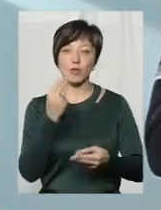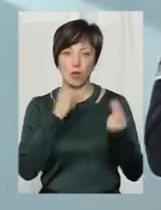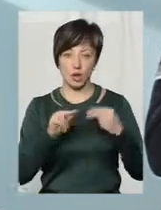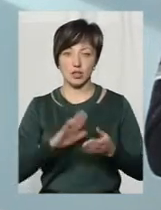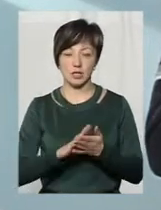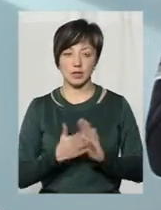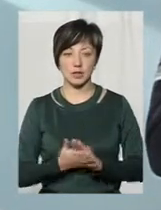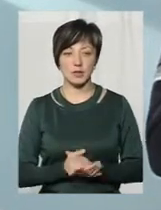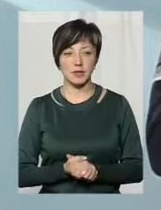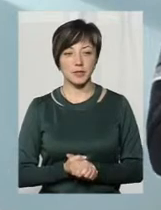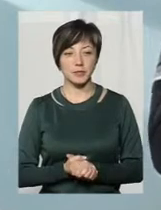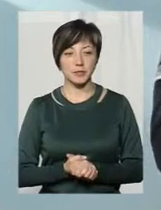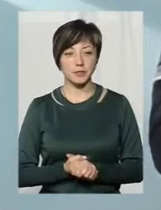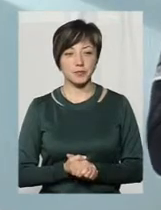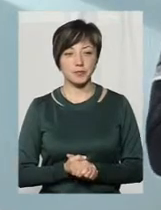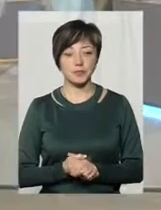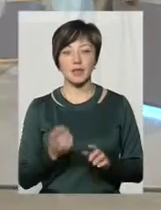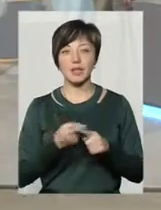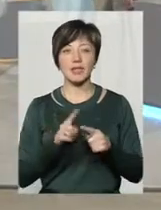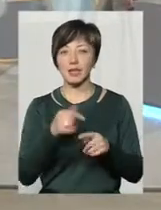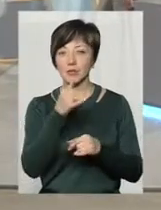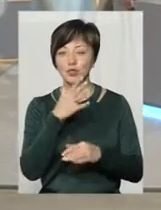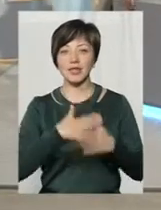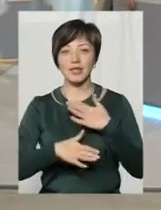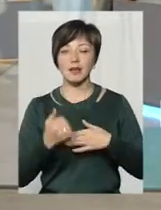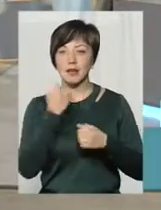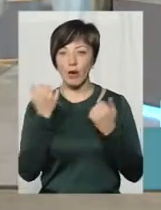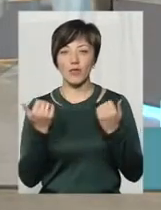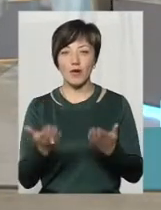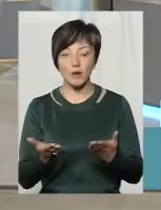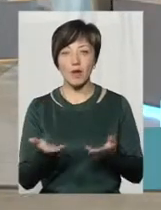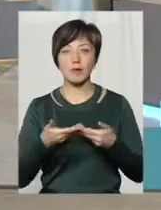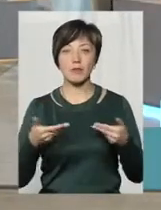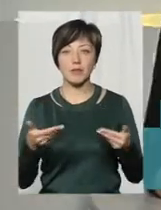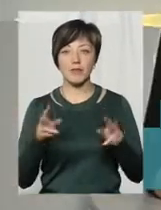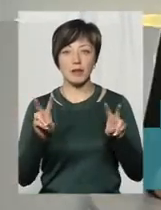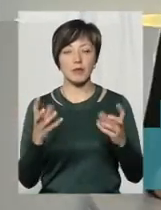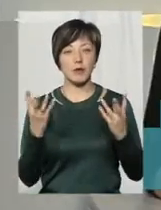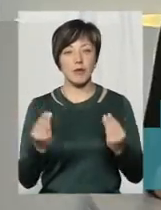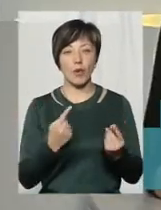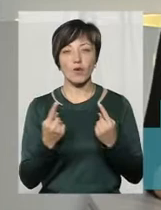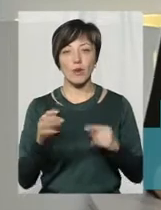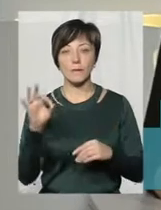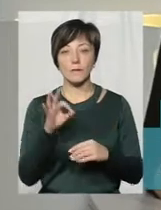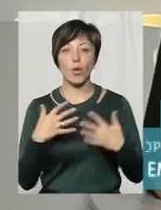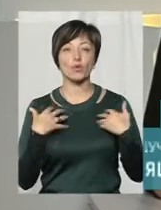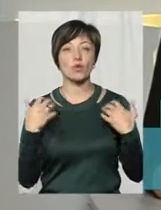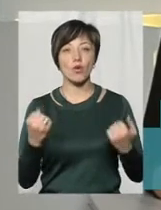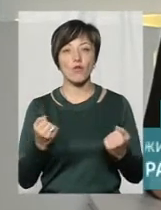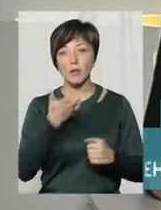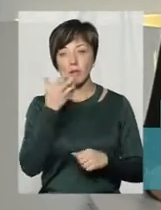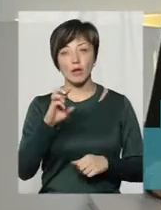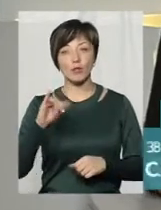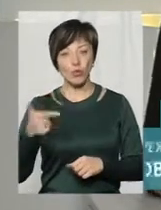покращення. І це не може не тішити. Дякую вам. Ми у темі дня сьогодні говорили про оздоровлення